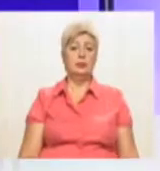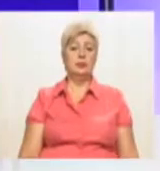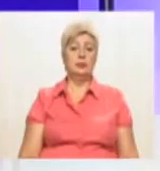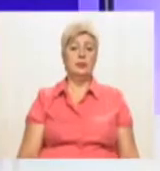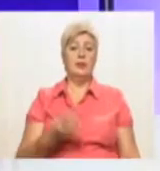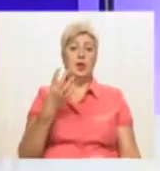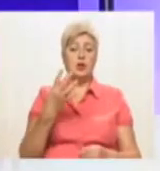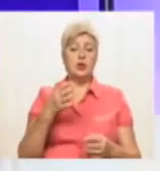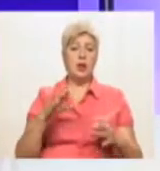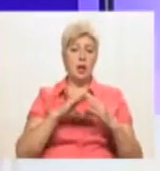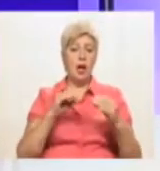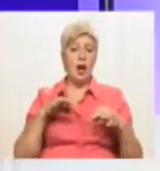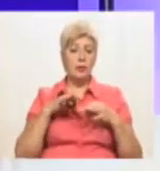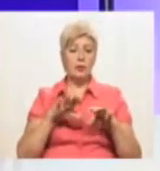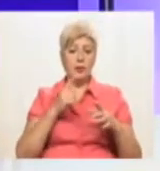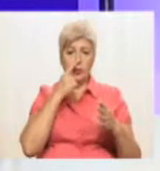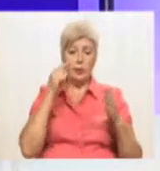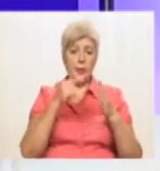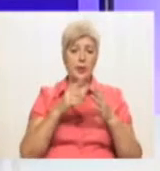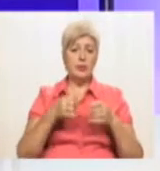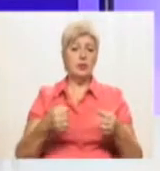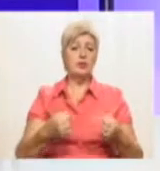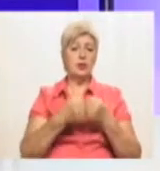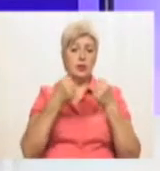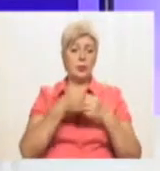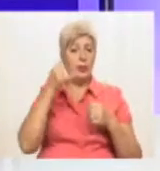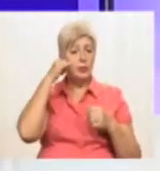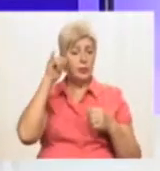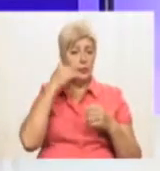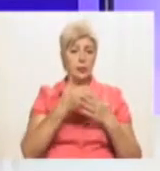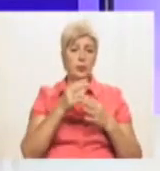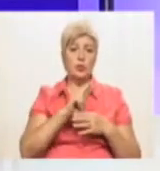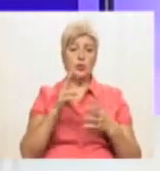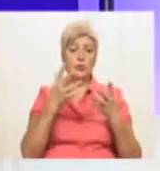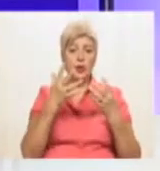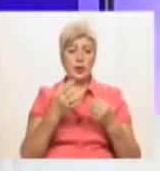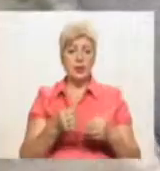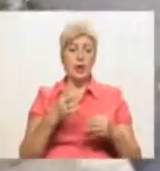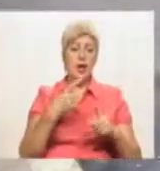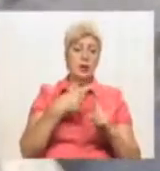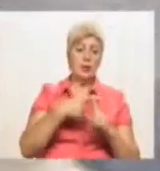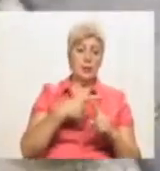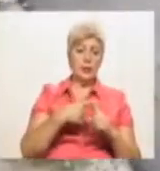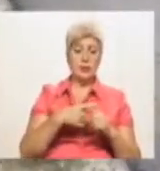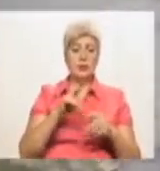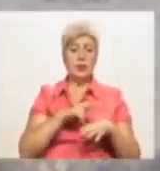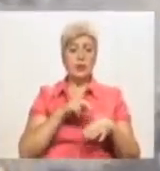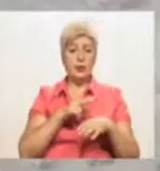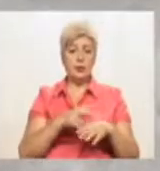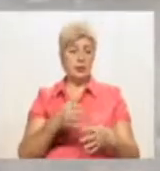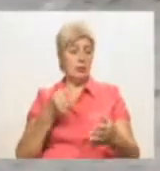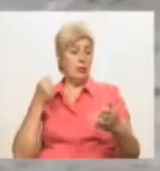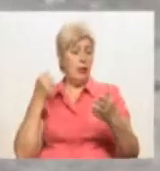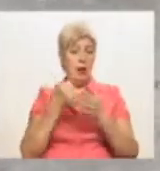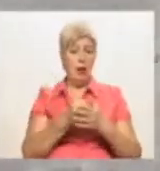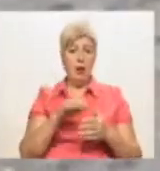Чотири автівки потрапили у ДТП у Кривому Розі. Близько 2-ї години дня на перехресті вулиці Тимирязева та Мусорського поліцейський «Приус» влетів